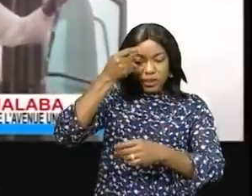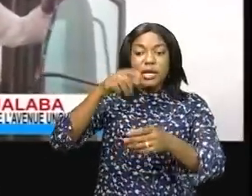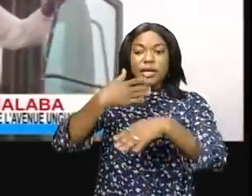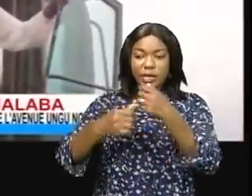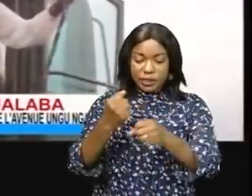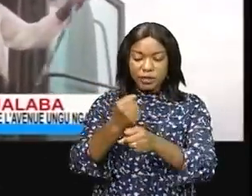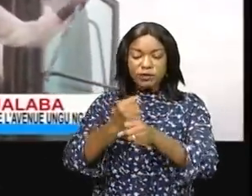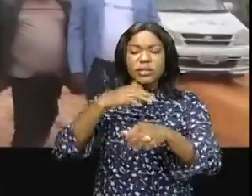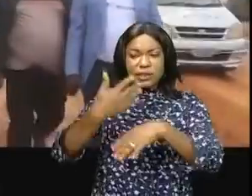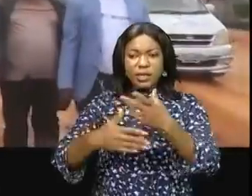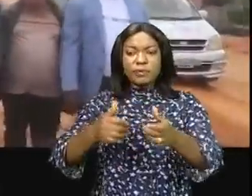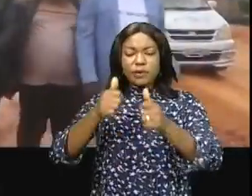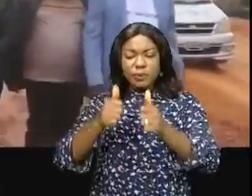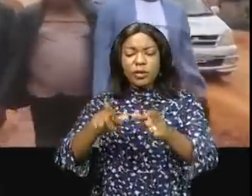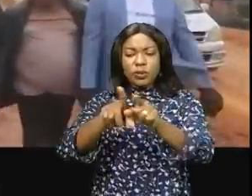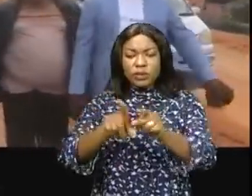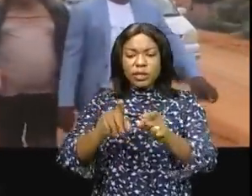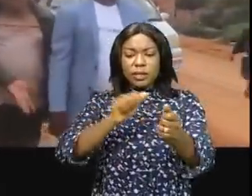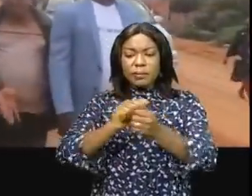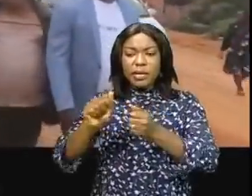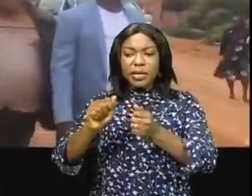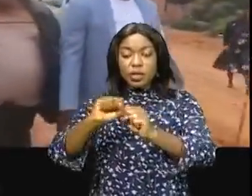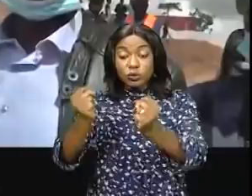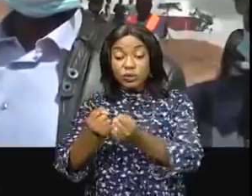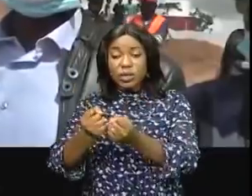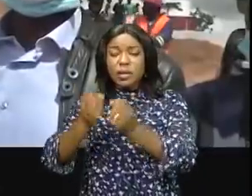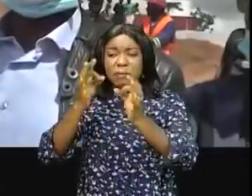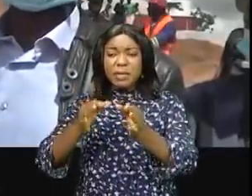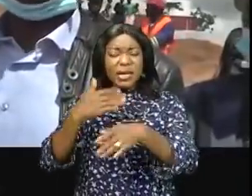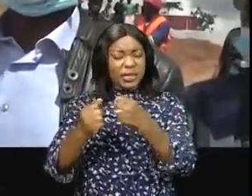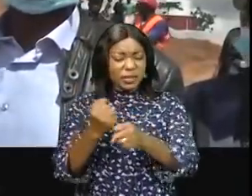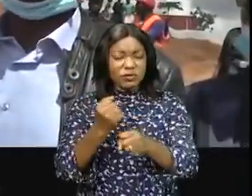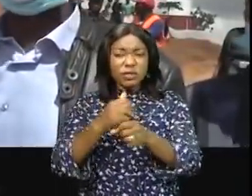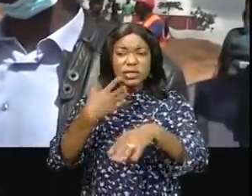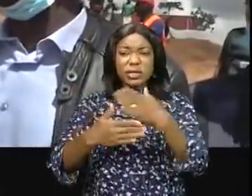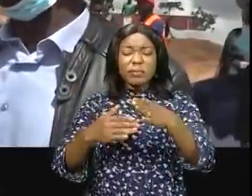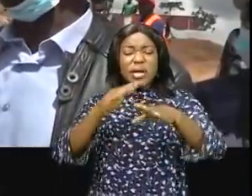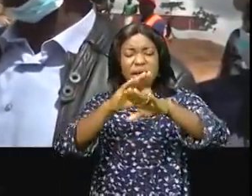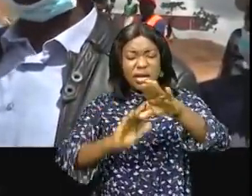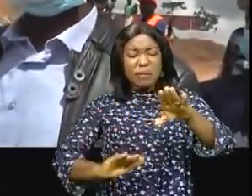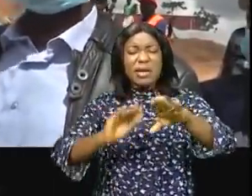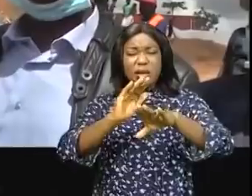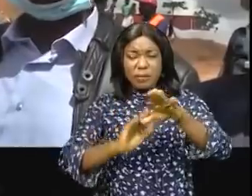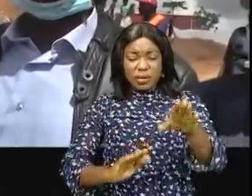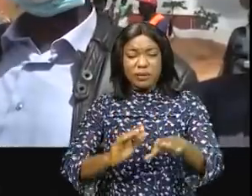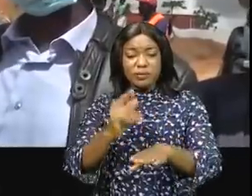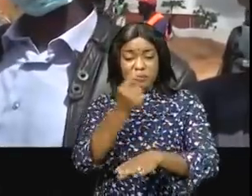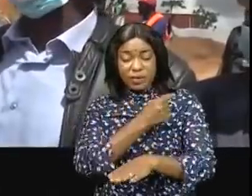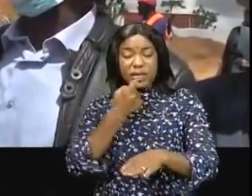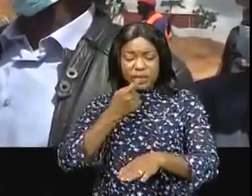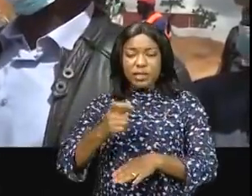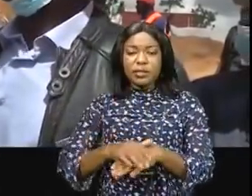travaux qui sont effectués par l'entreprise Mouska avancent à pas de géant. Ce que nous voyons aujourd'hui, nous